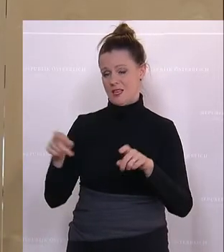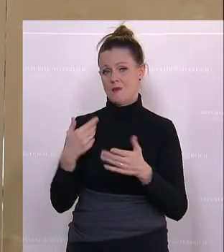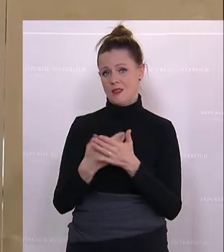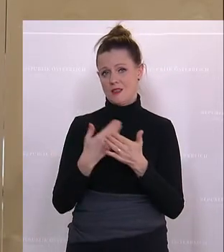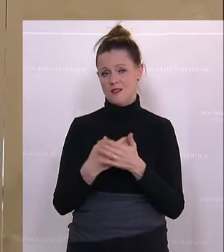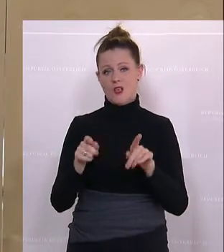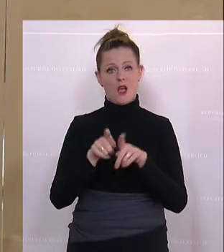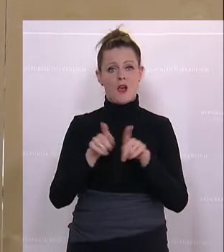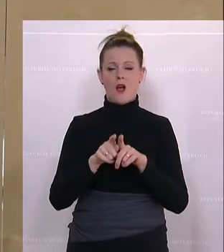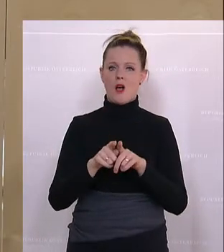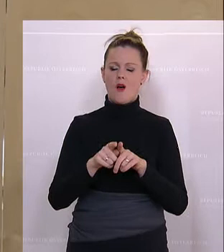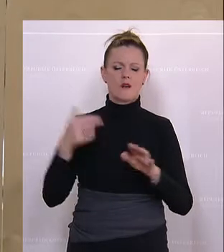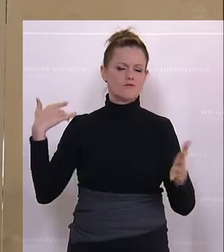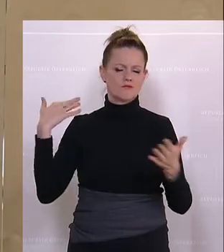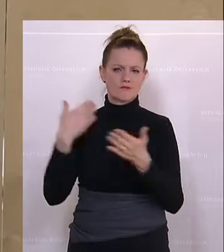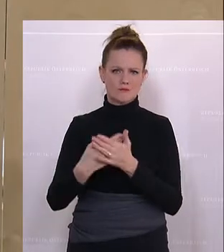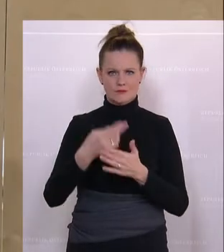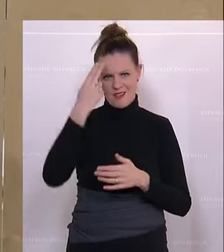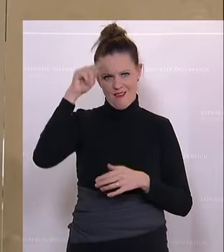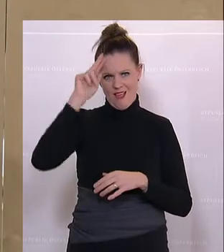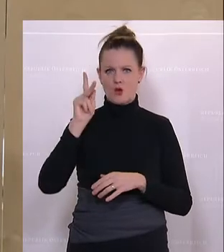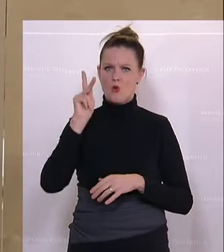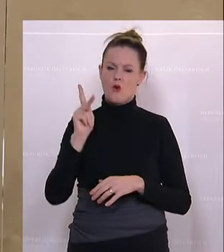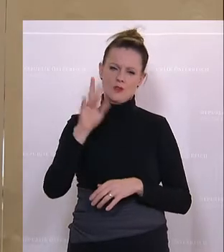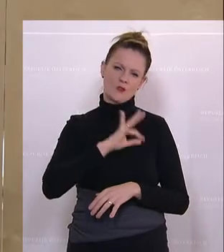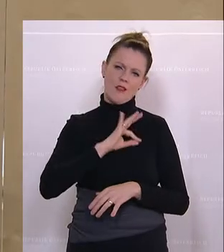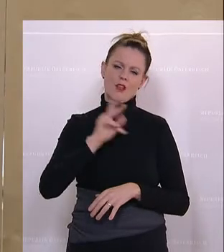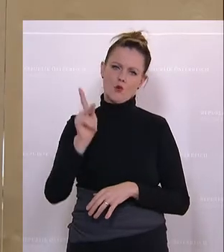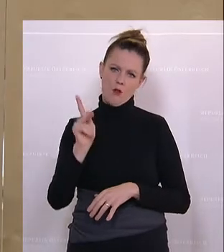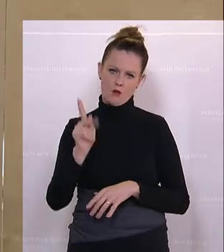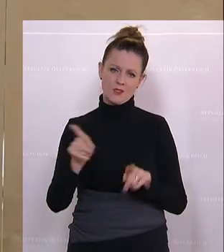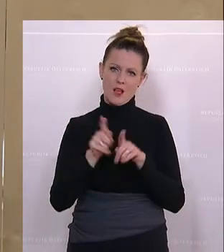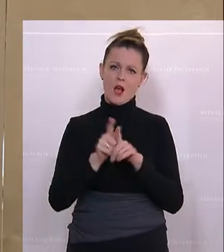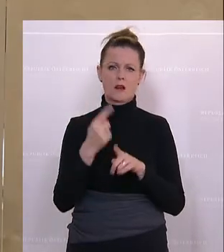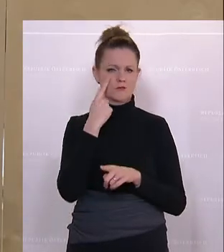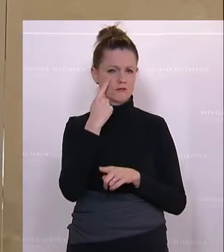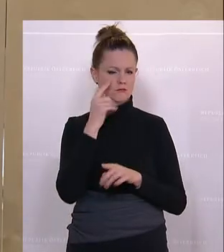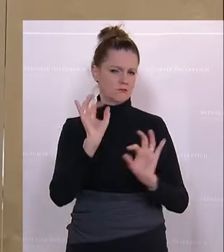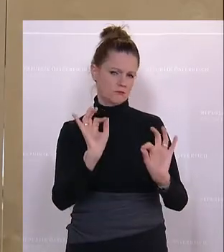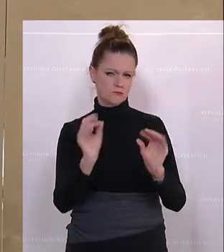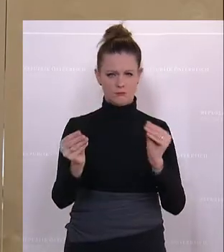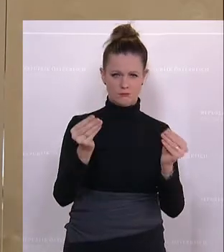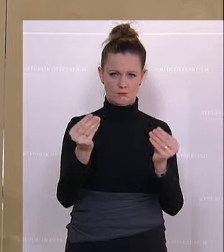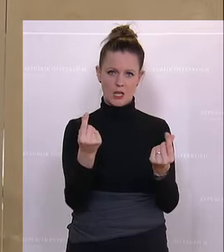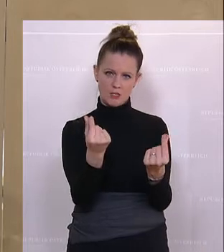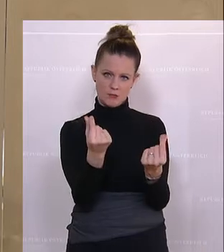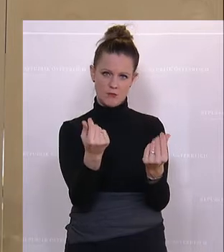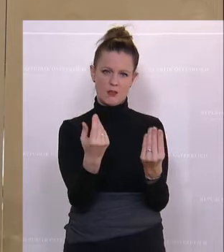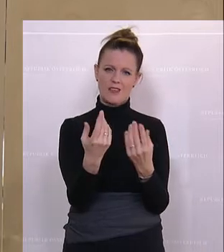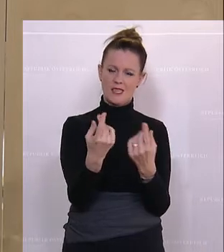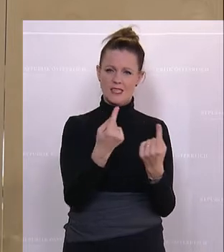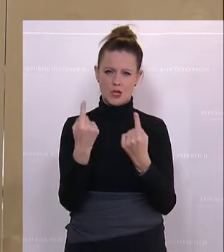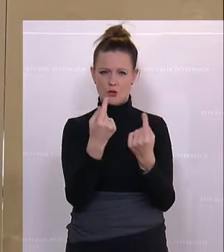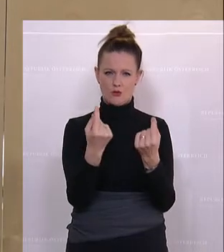haben in der Vergangenheit, Herr Kollege Koldros, mit Augenmaß und der situationsabhängig von der